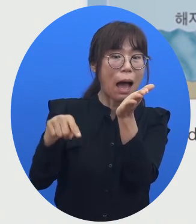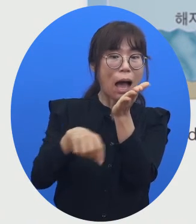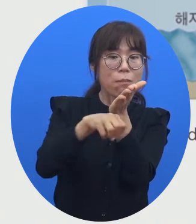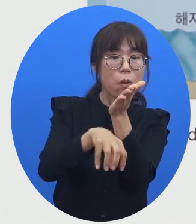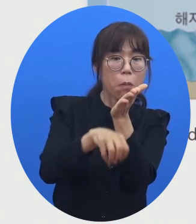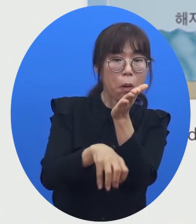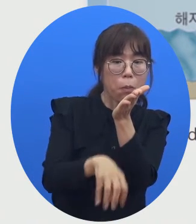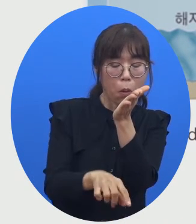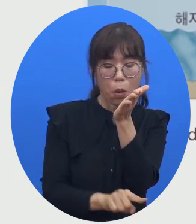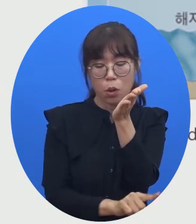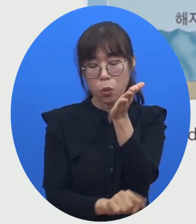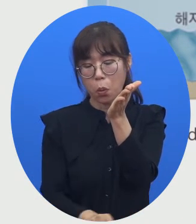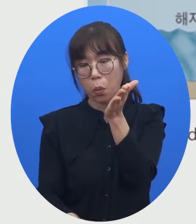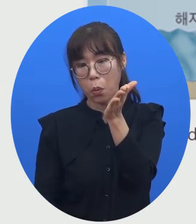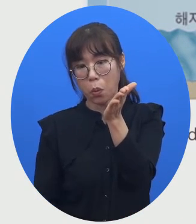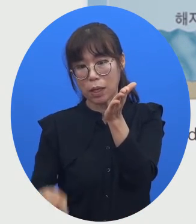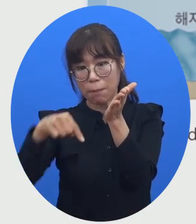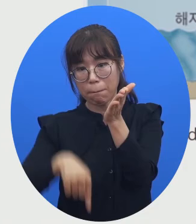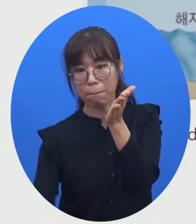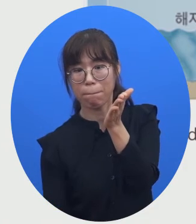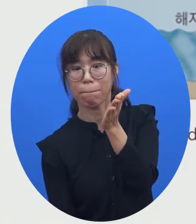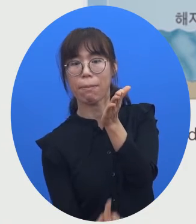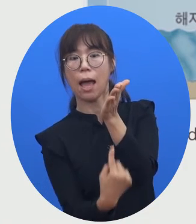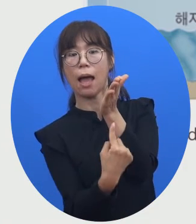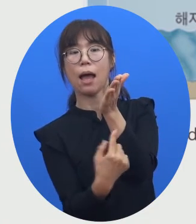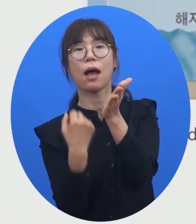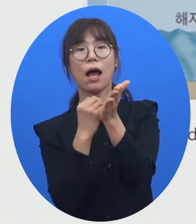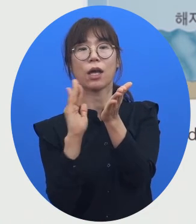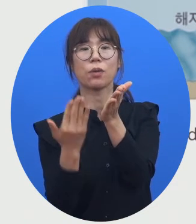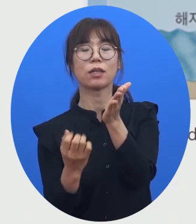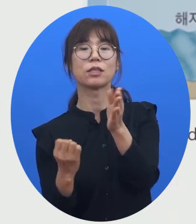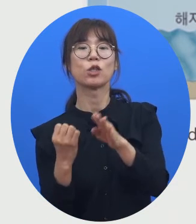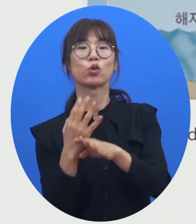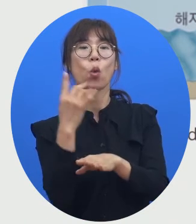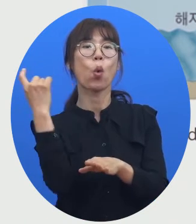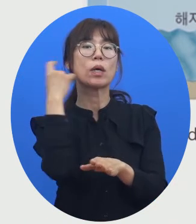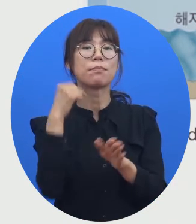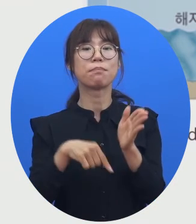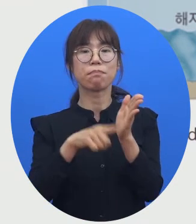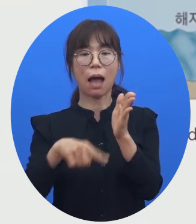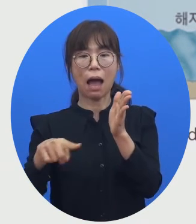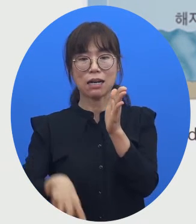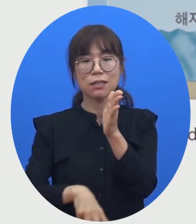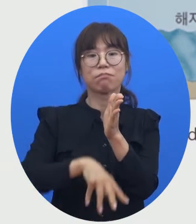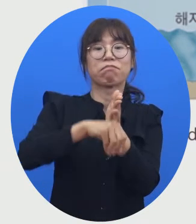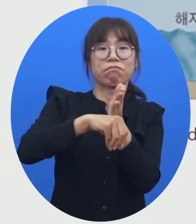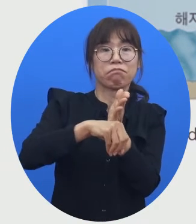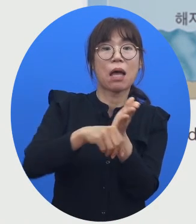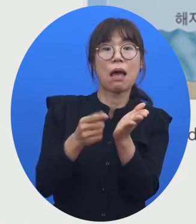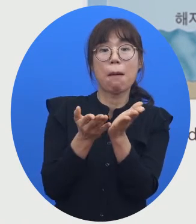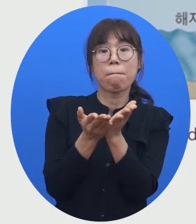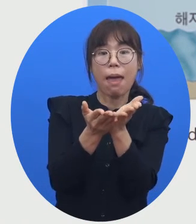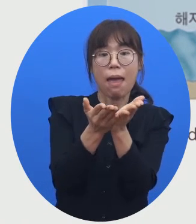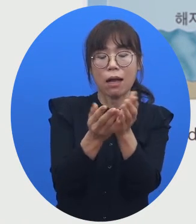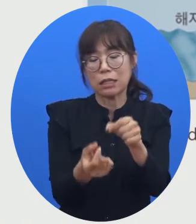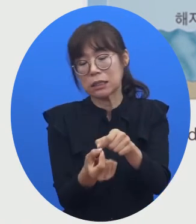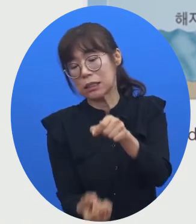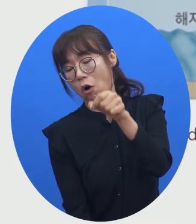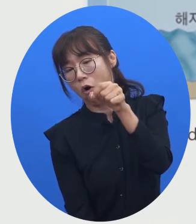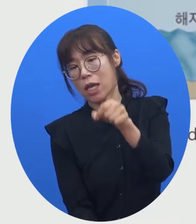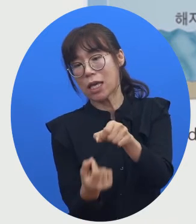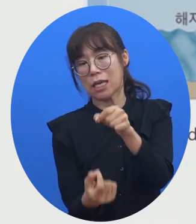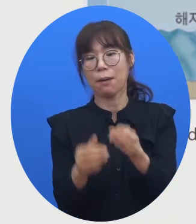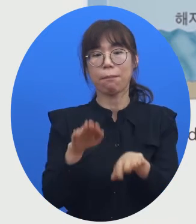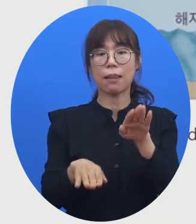지문에 맞고 반사되어 오는 초음파를 받아들여서 해저 지형까지의 거리를 판단하는